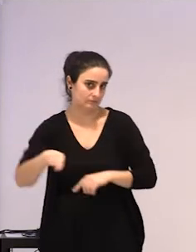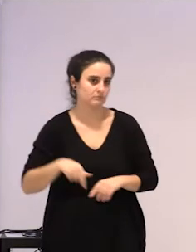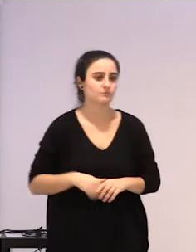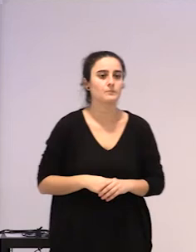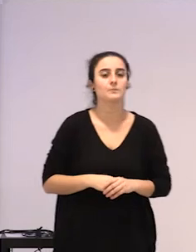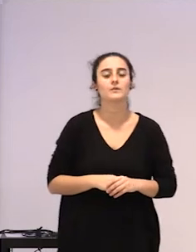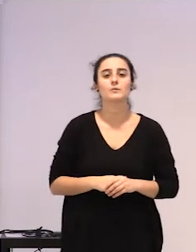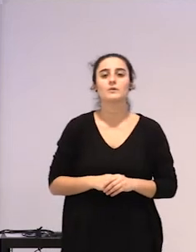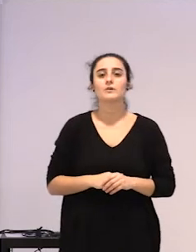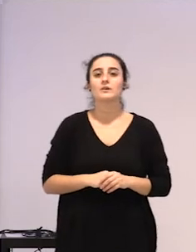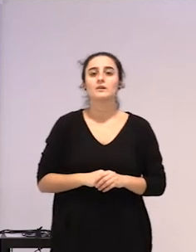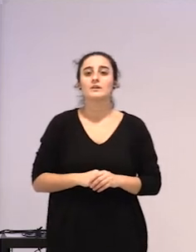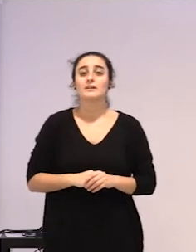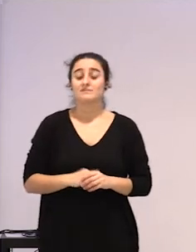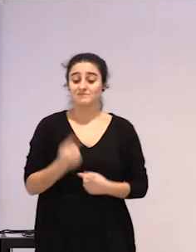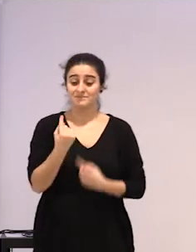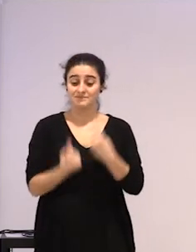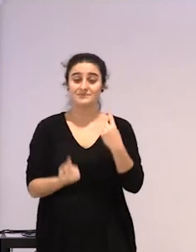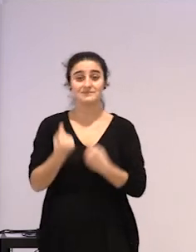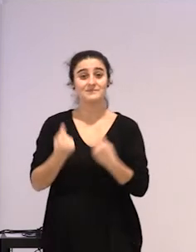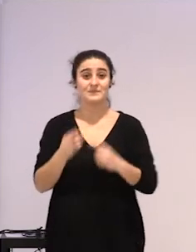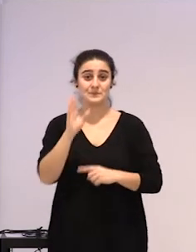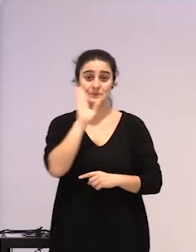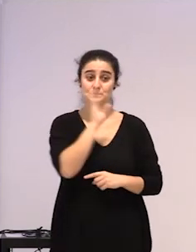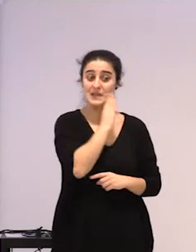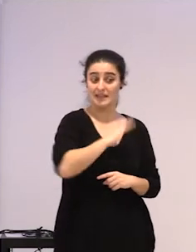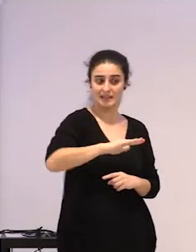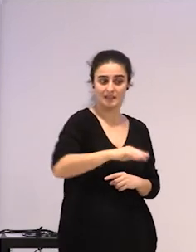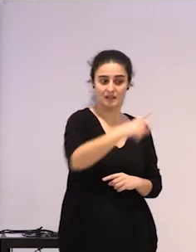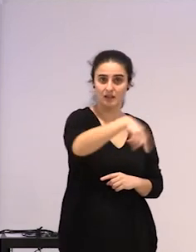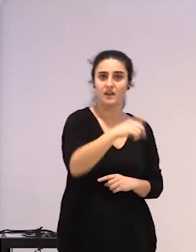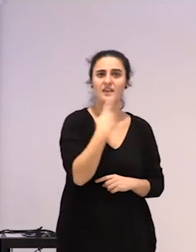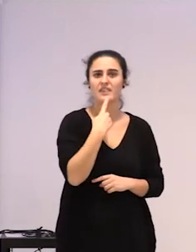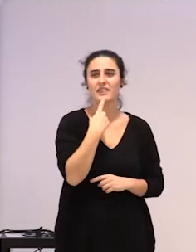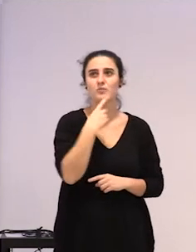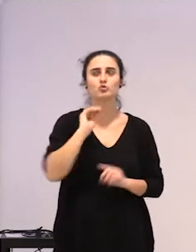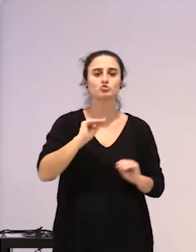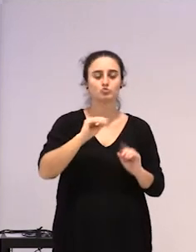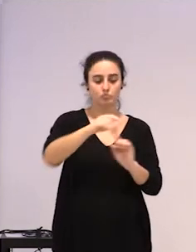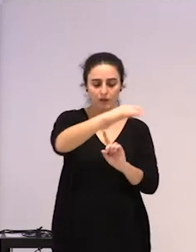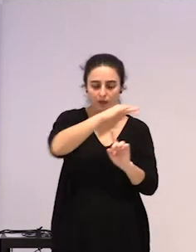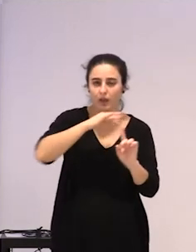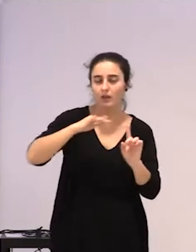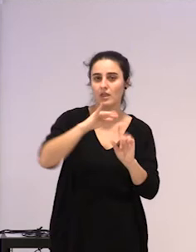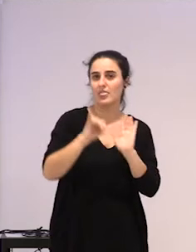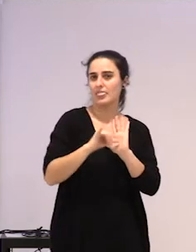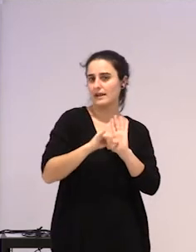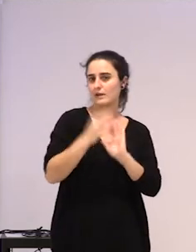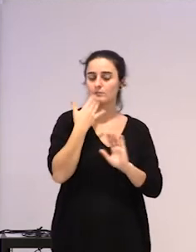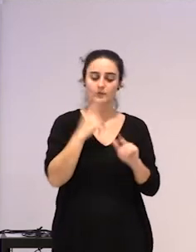Amatxarrek askotan esan dute, ez dela bakarrik beraiek, inguruan topatzen dituzten, ingurur bilan,